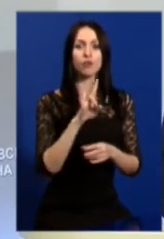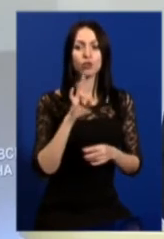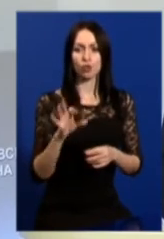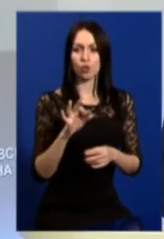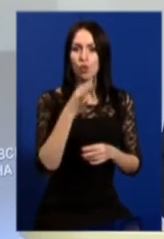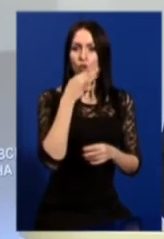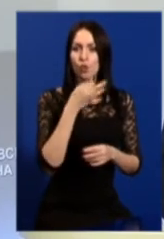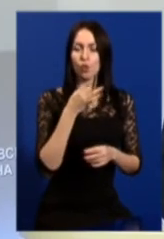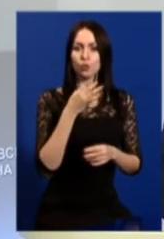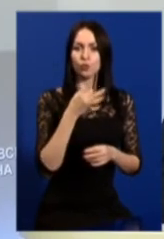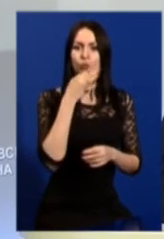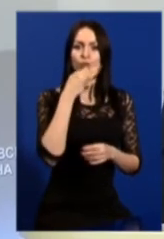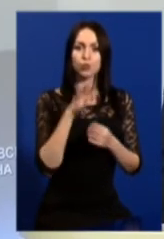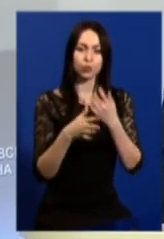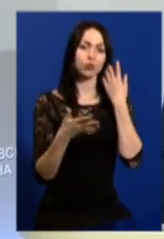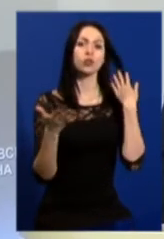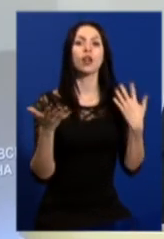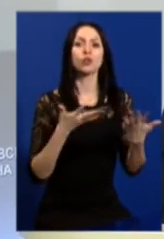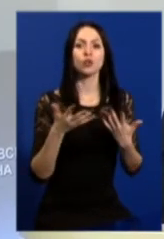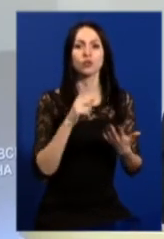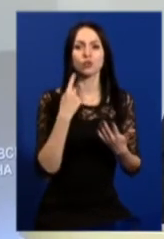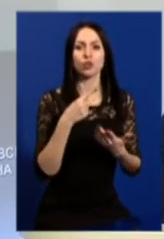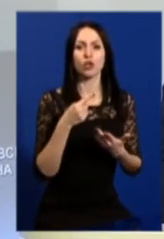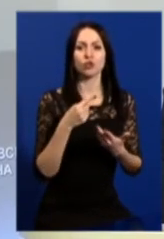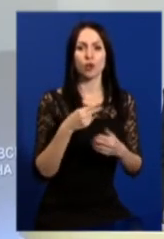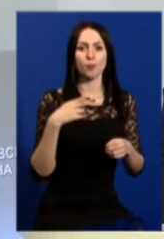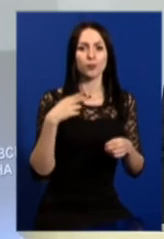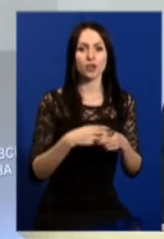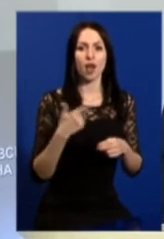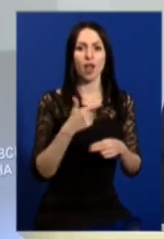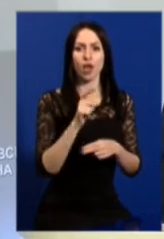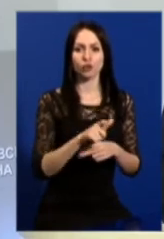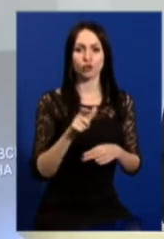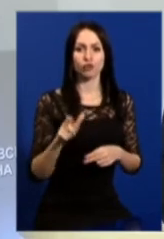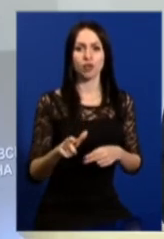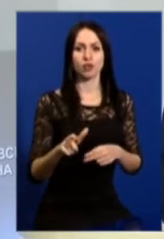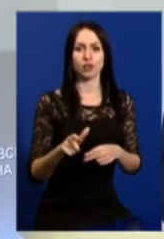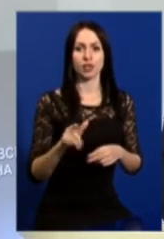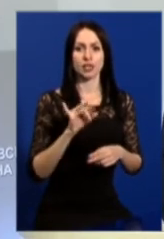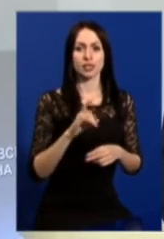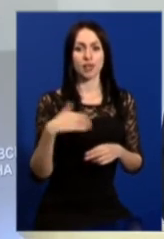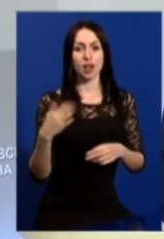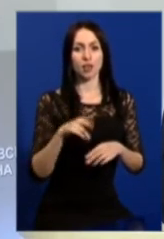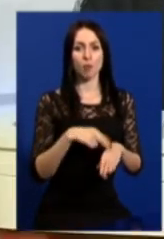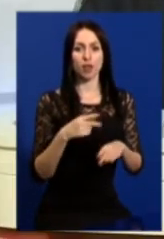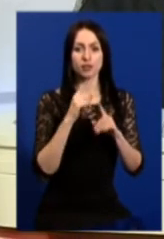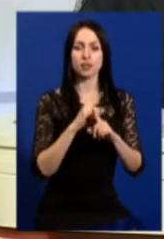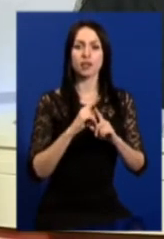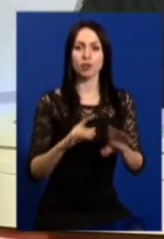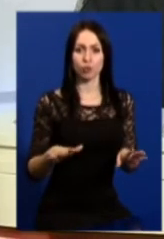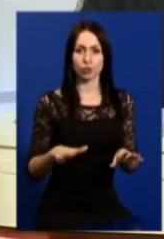будь-яких, скажімо так, перешкод громадянам зі сторони поліції не буде.